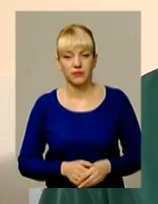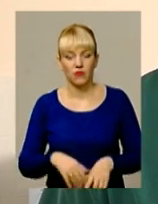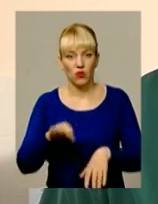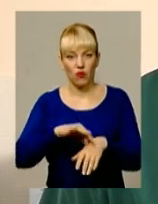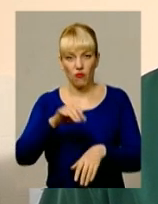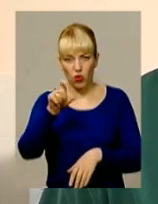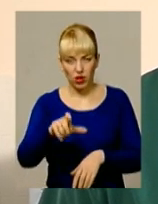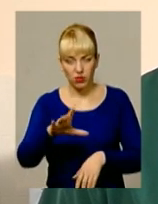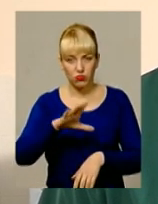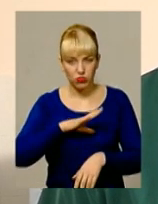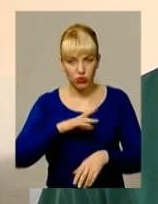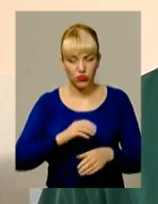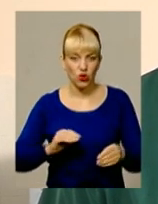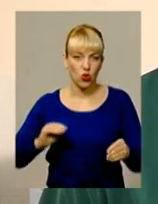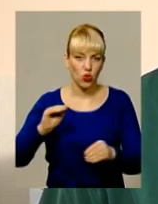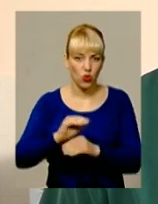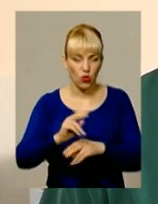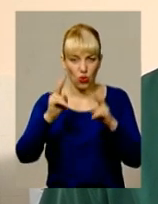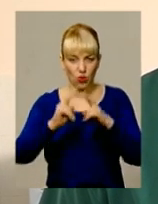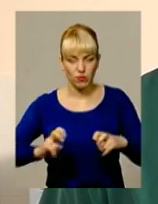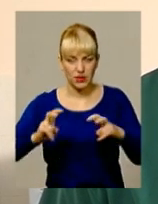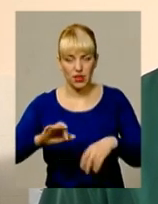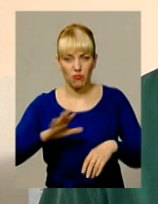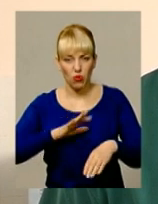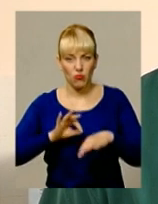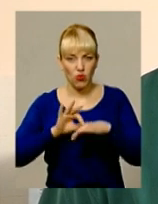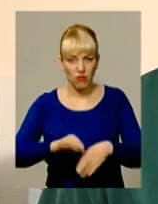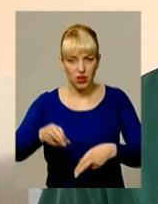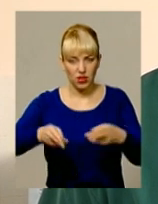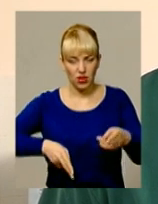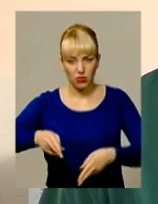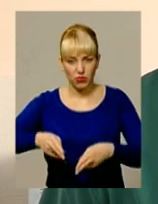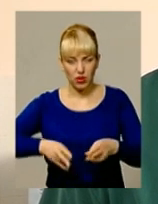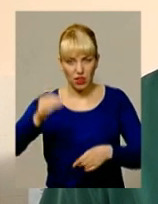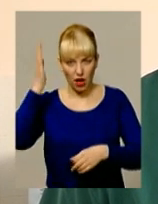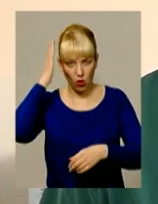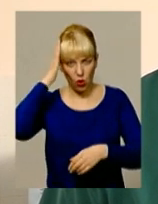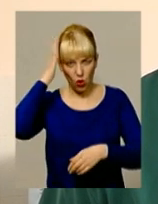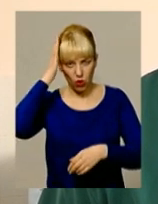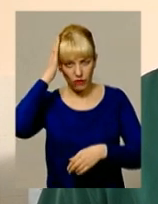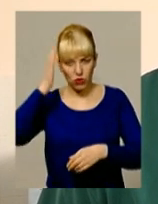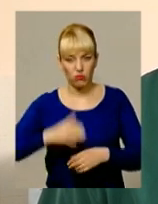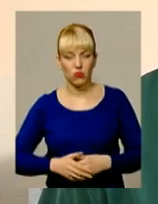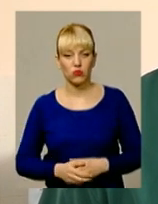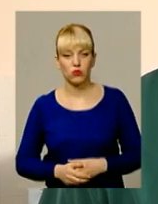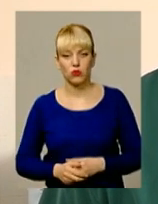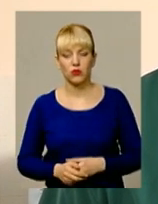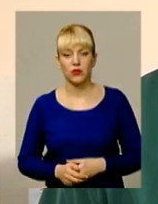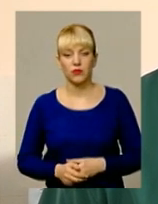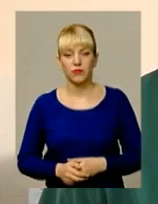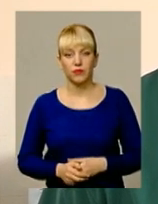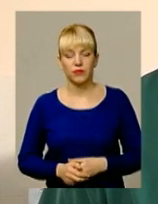Хворий був дообстежений. Було проведено оперативне втручання на головному мозку. Було